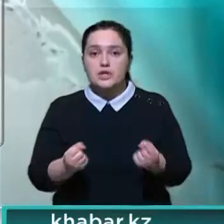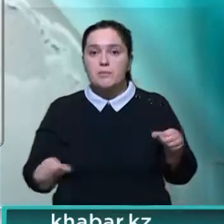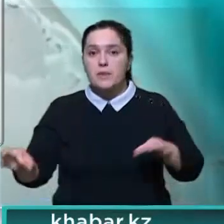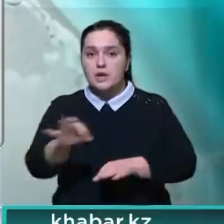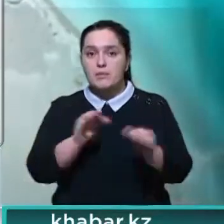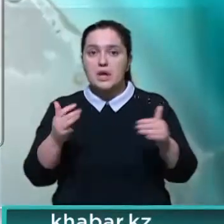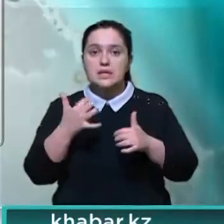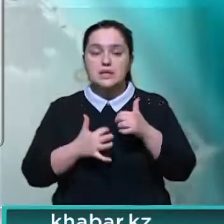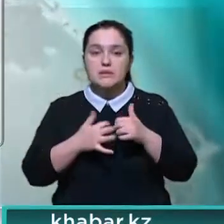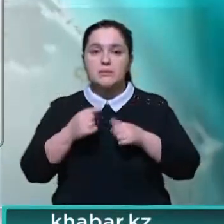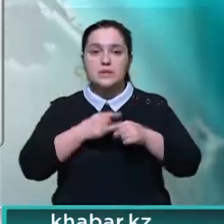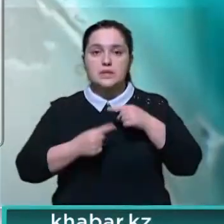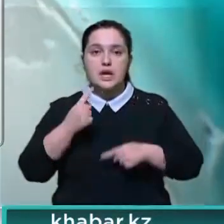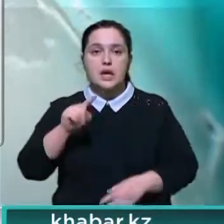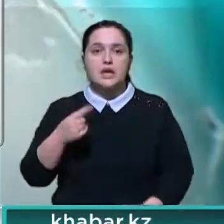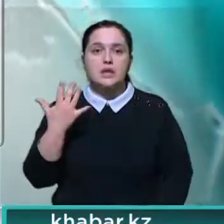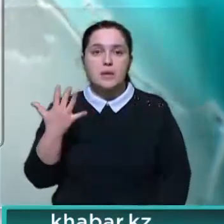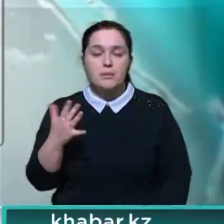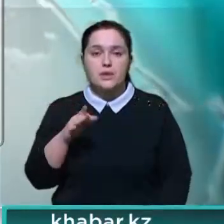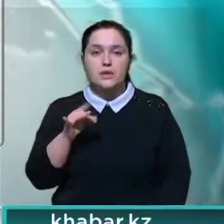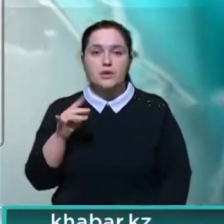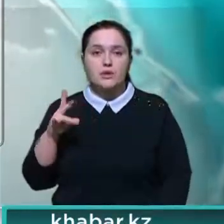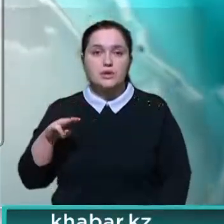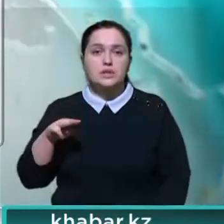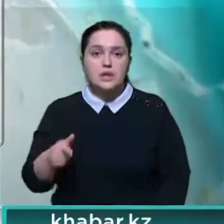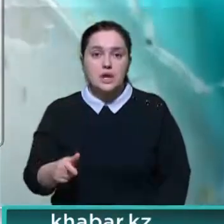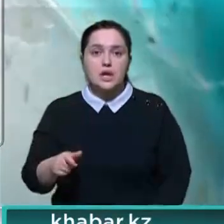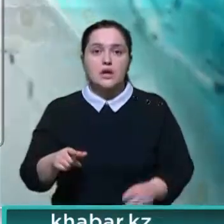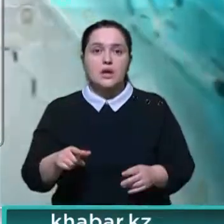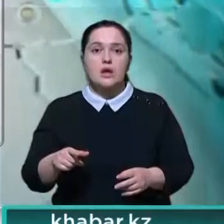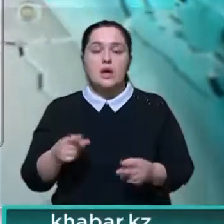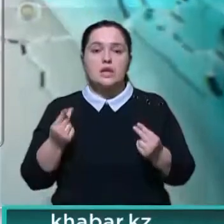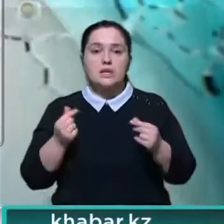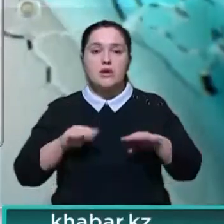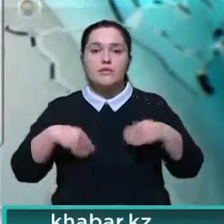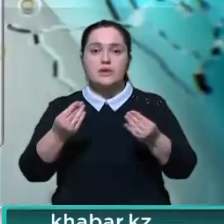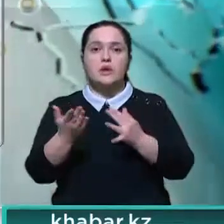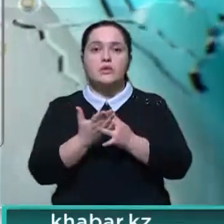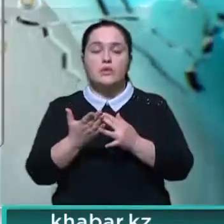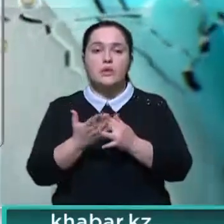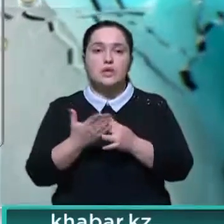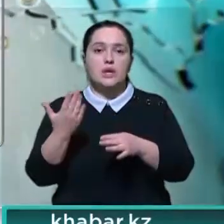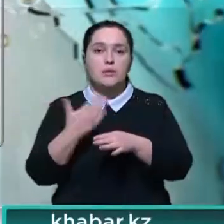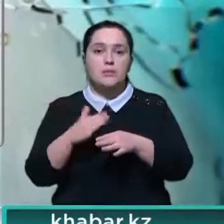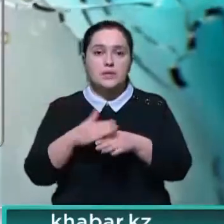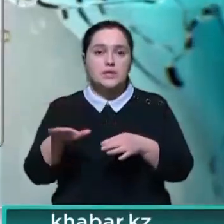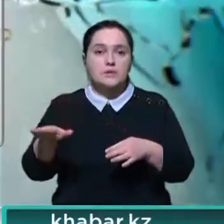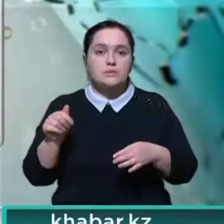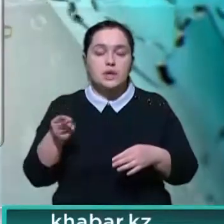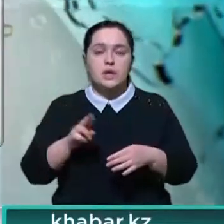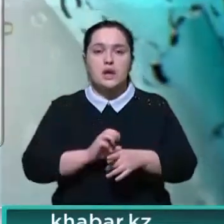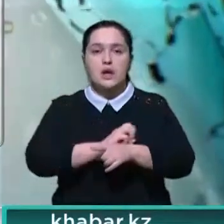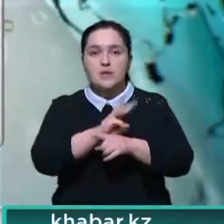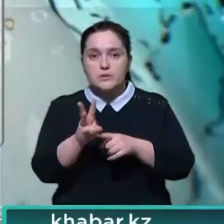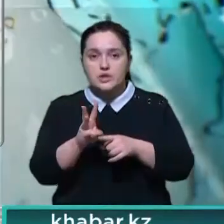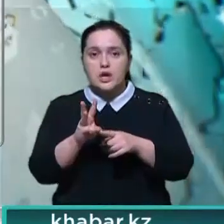поддержки проектов малого и среднего бизнеса полтора триллиона тенге и почти столько же средств выданы на льготные ипотечные